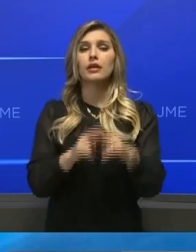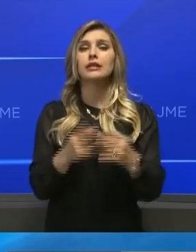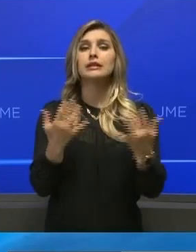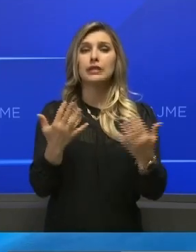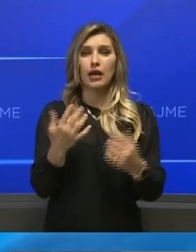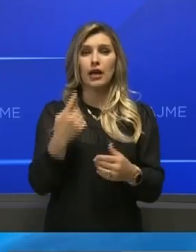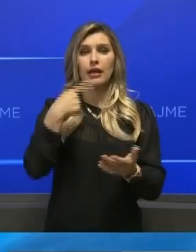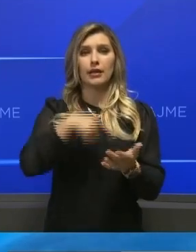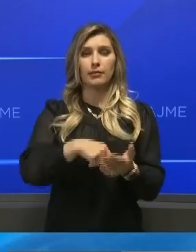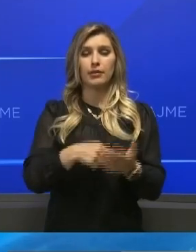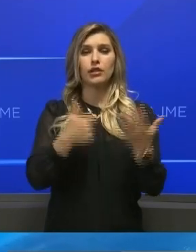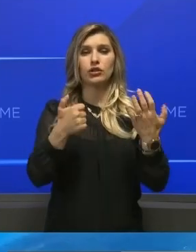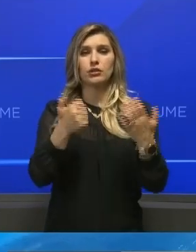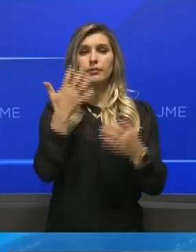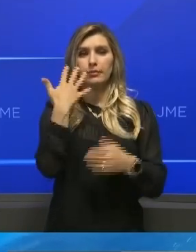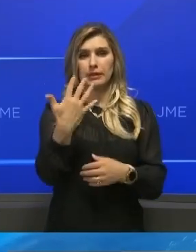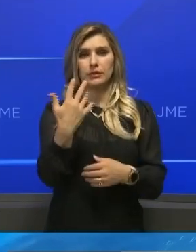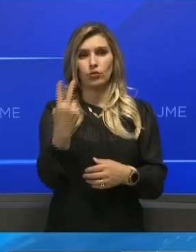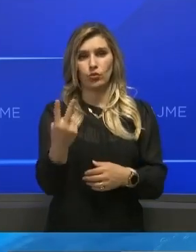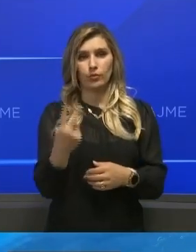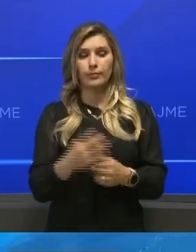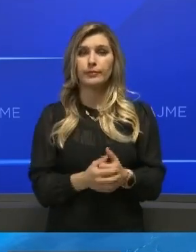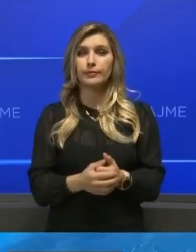karën në 1652.